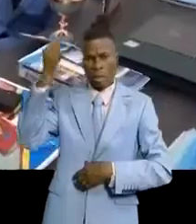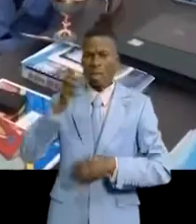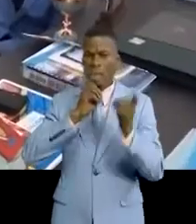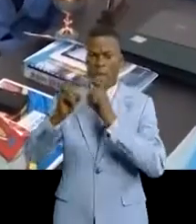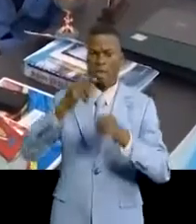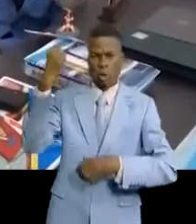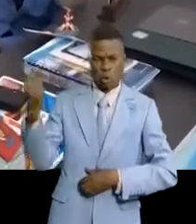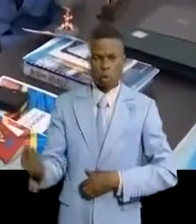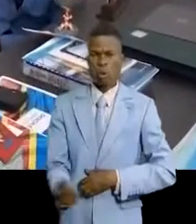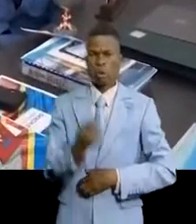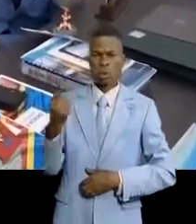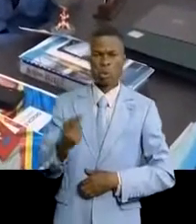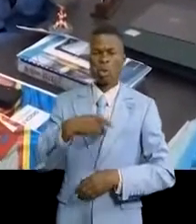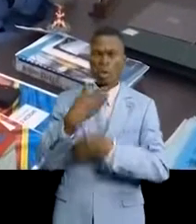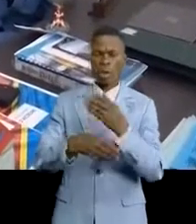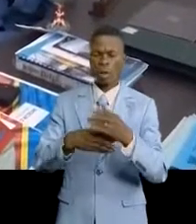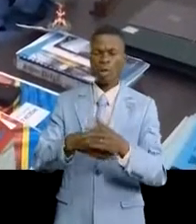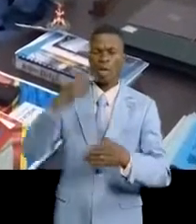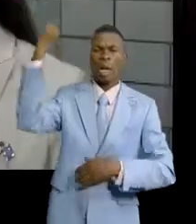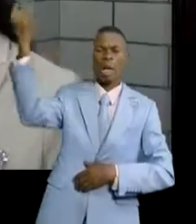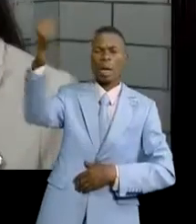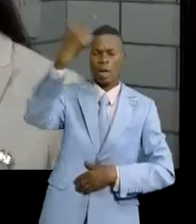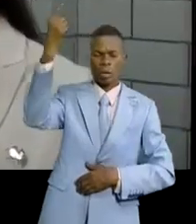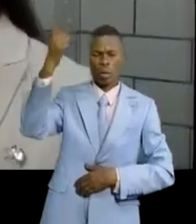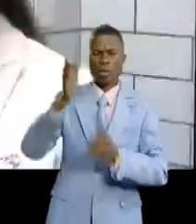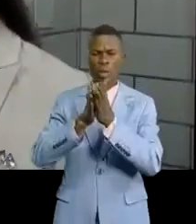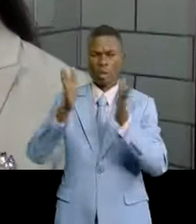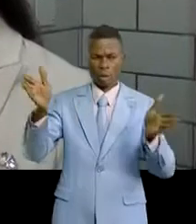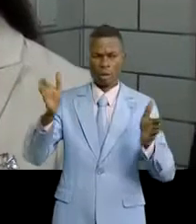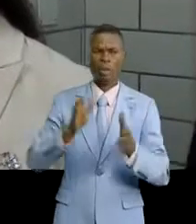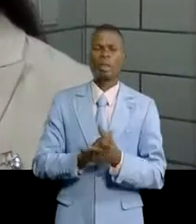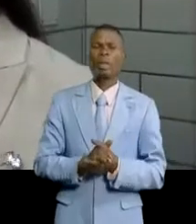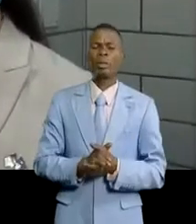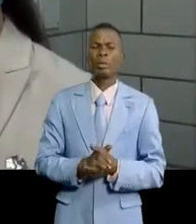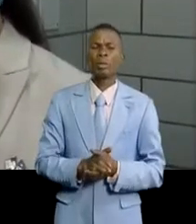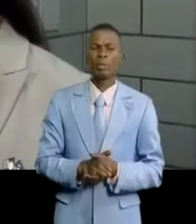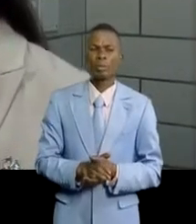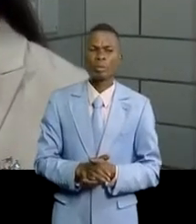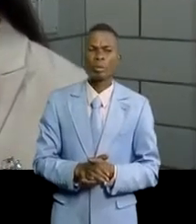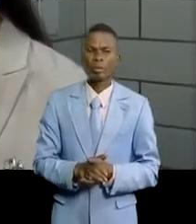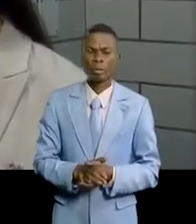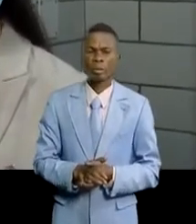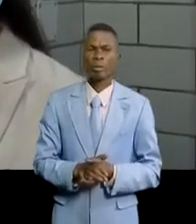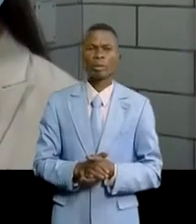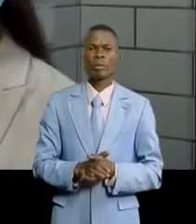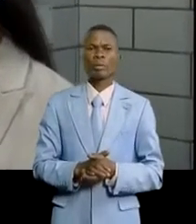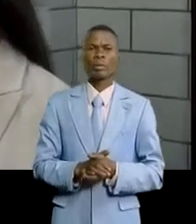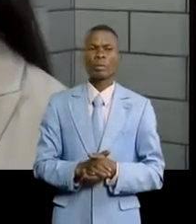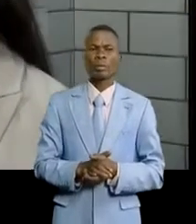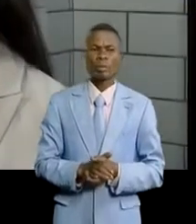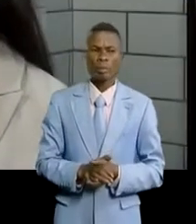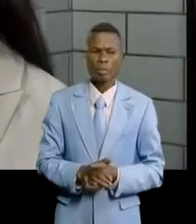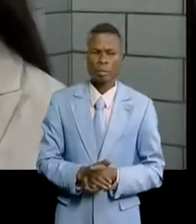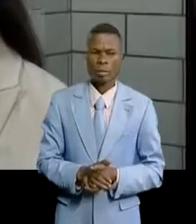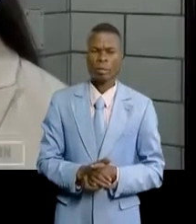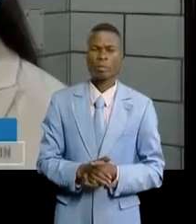permanent mené à l'échelle internationale. C'est partie de notre dialogue sur les humains avec